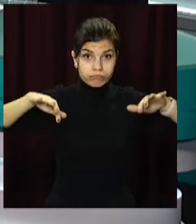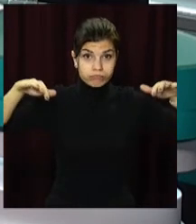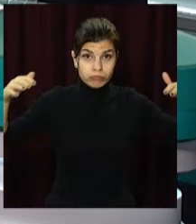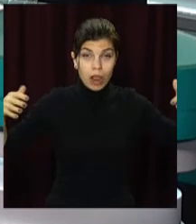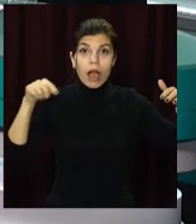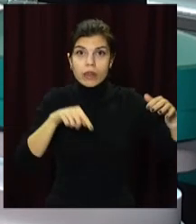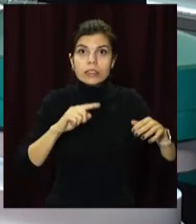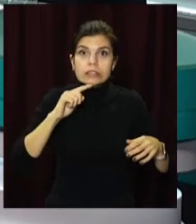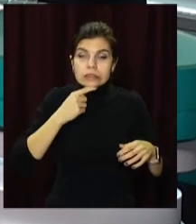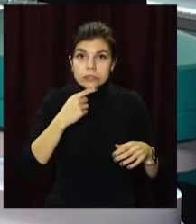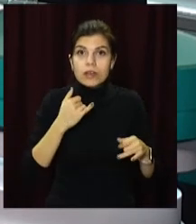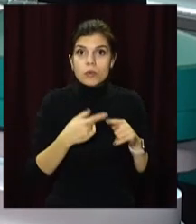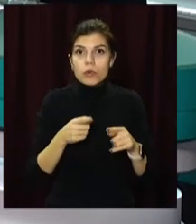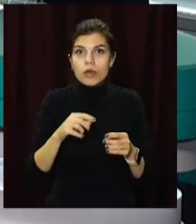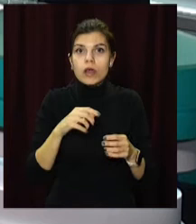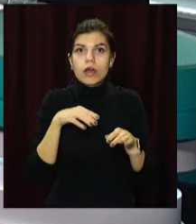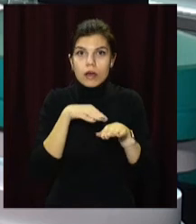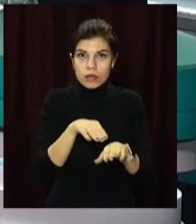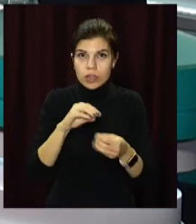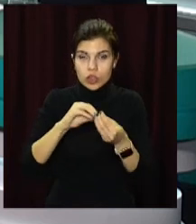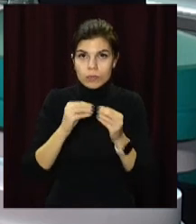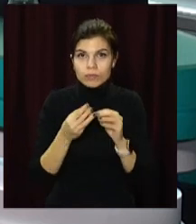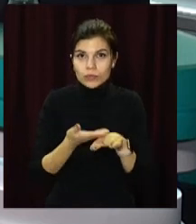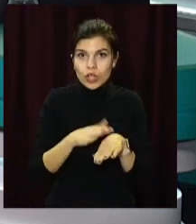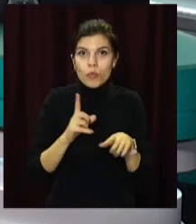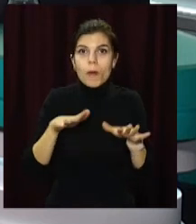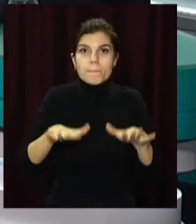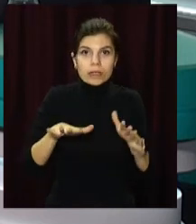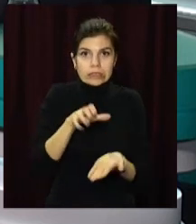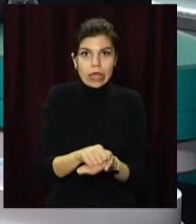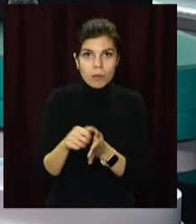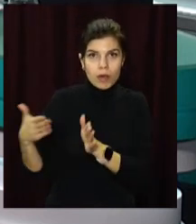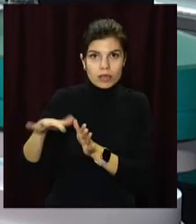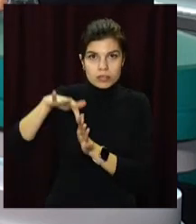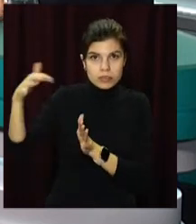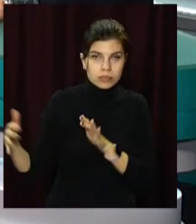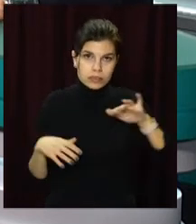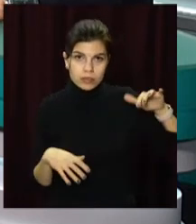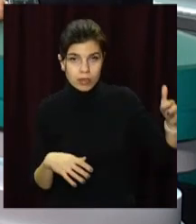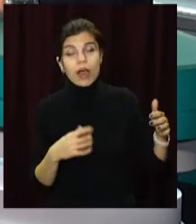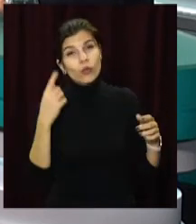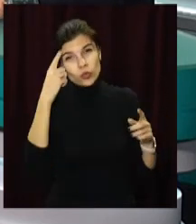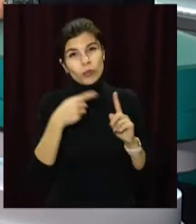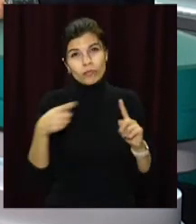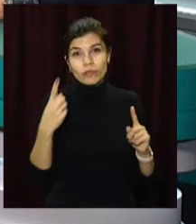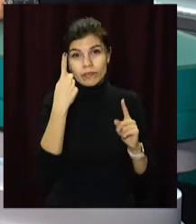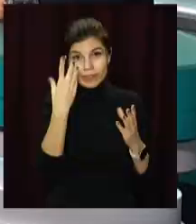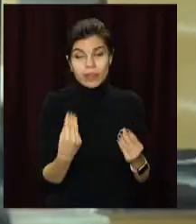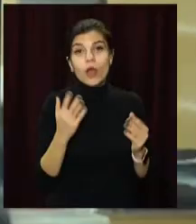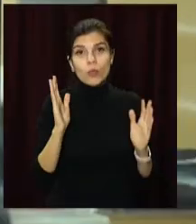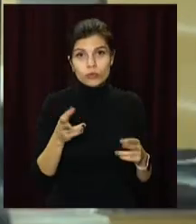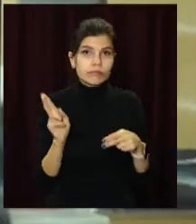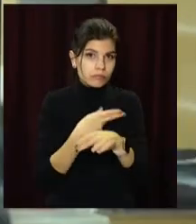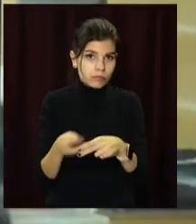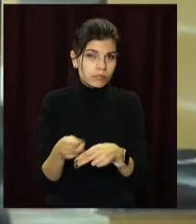вузький проїзд, тому там досить уповільнений рух. Я думаю, що цей процес також протягом дня сьогодні буде повністю влаштовано.